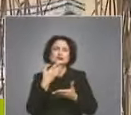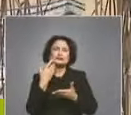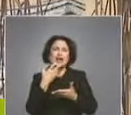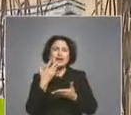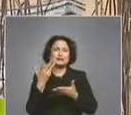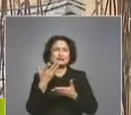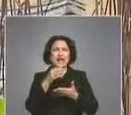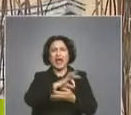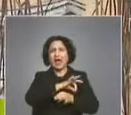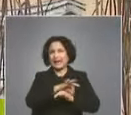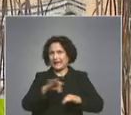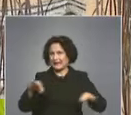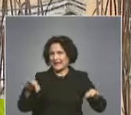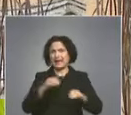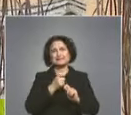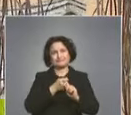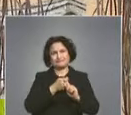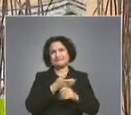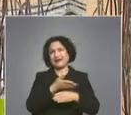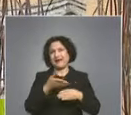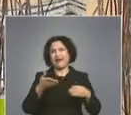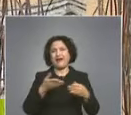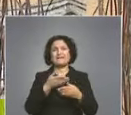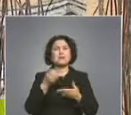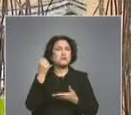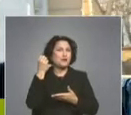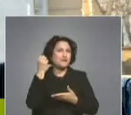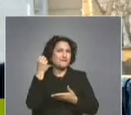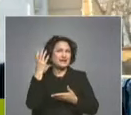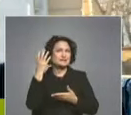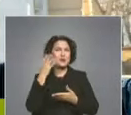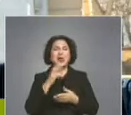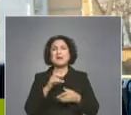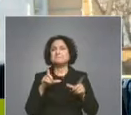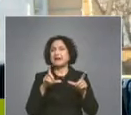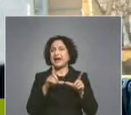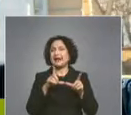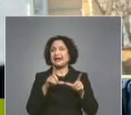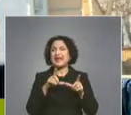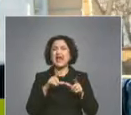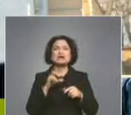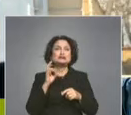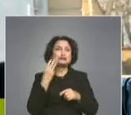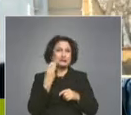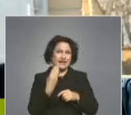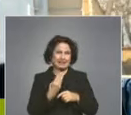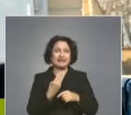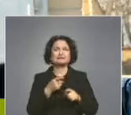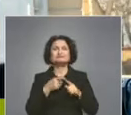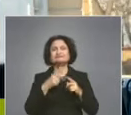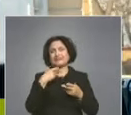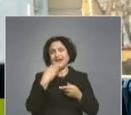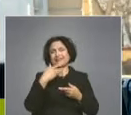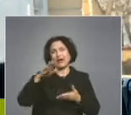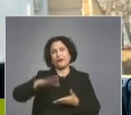Шнитер, разказва неговата правночка, професор Мария Шнитер. Той успяла да го направи в много кратък срок, за само